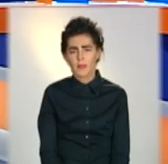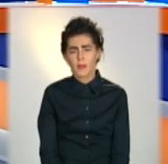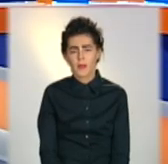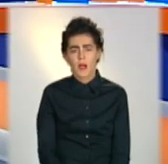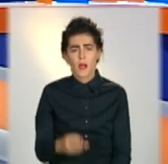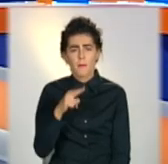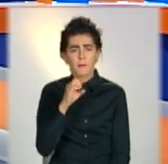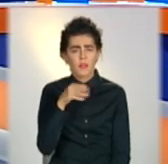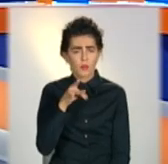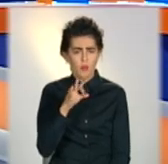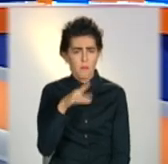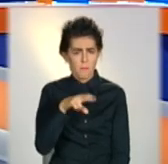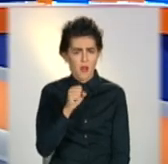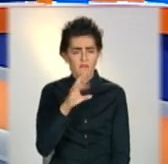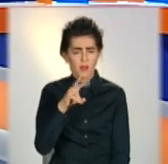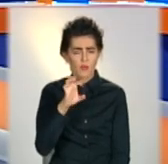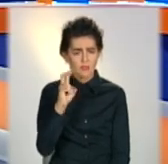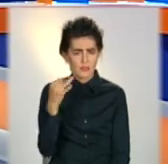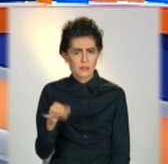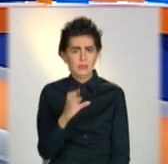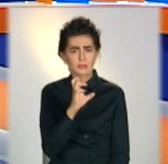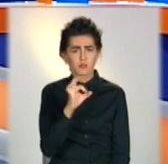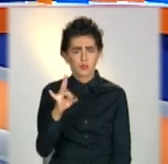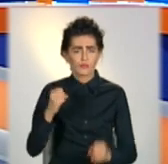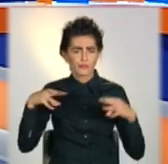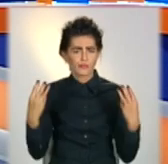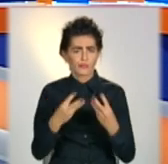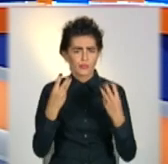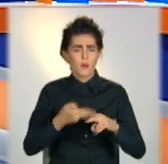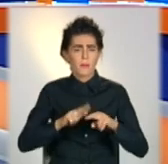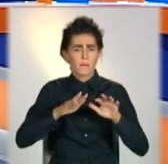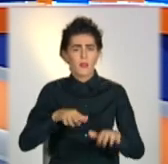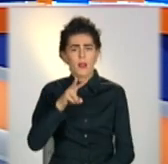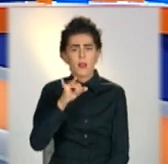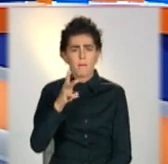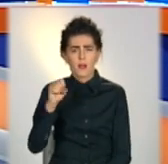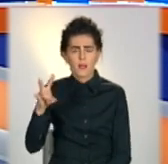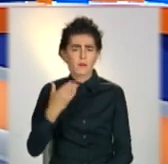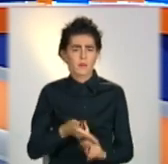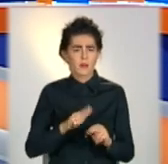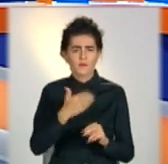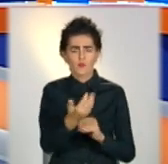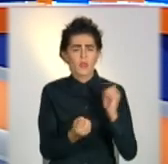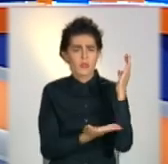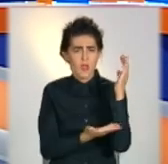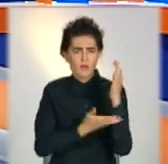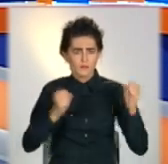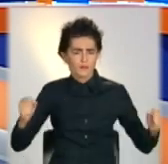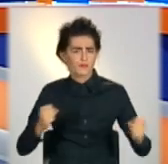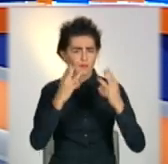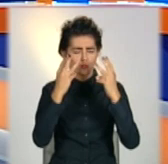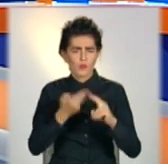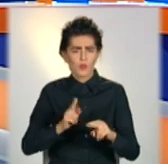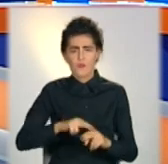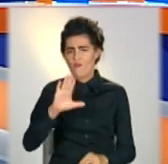Петропавлівський собор згорів у Лимані. Дерев'яна будівля середини 18-го століття спалахнула у вівторок. В